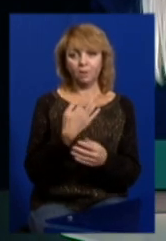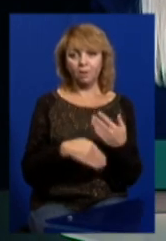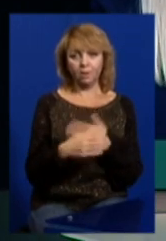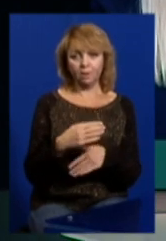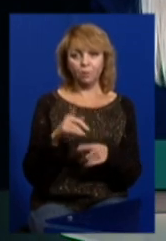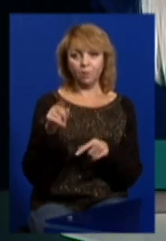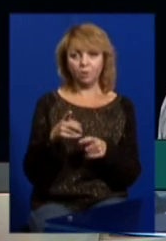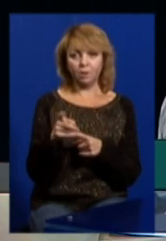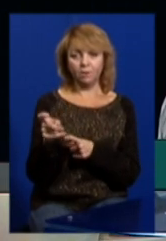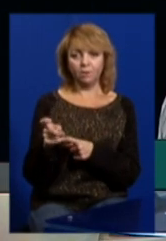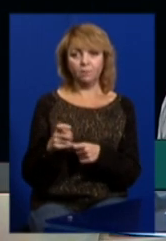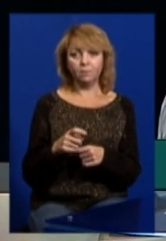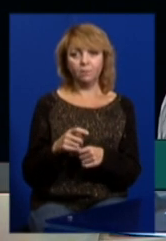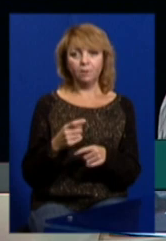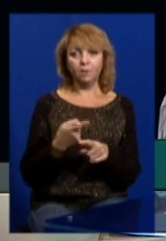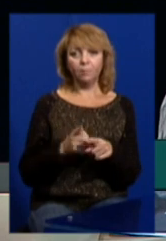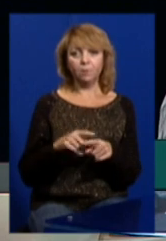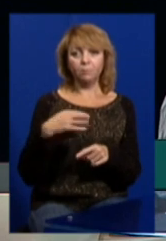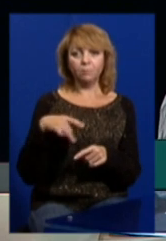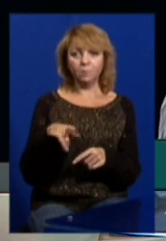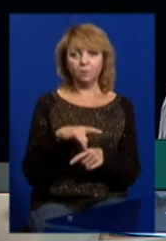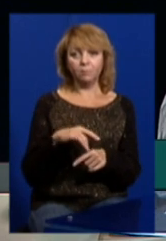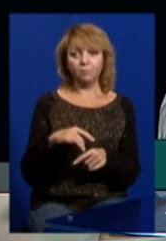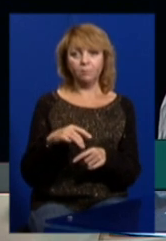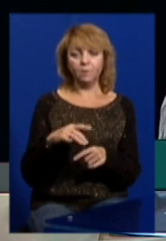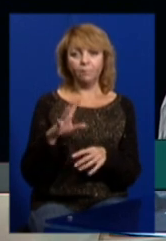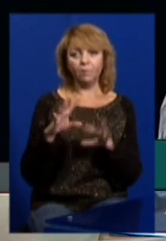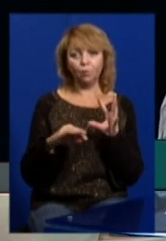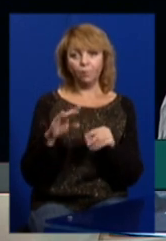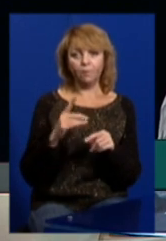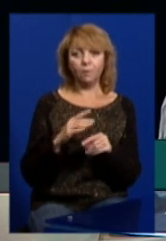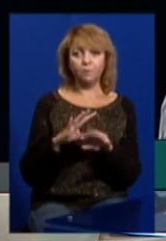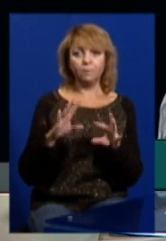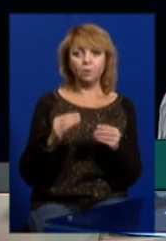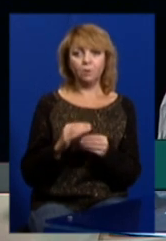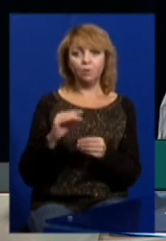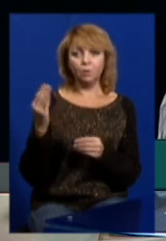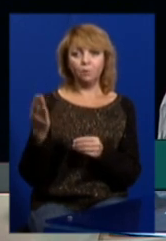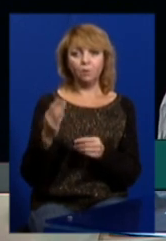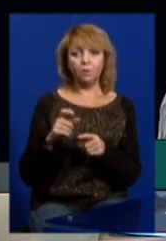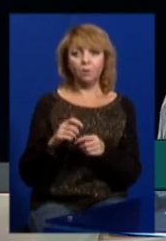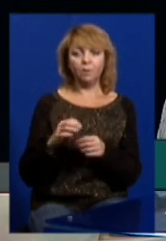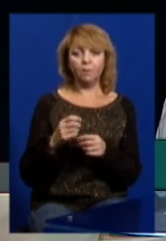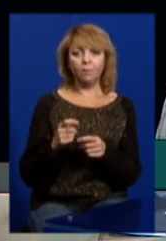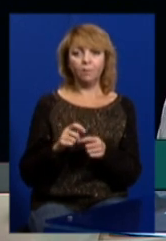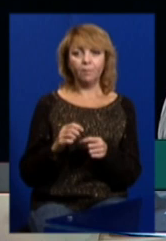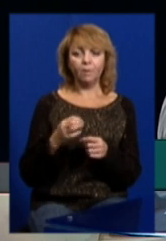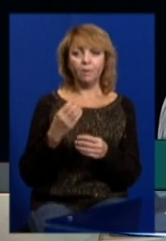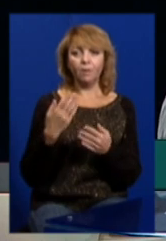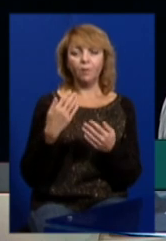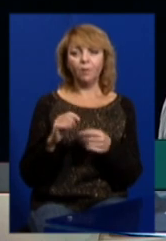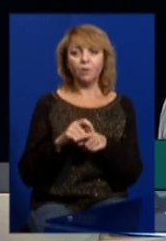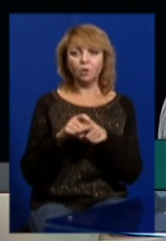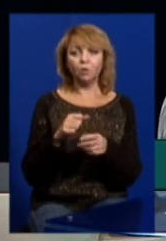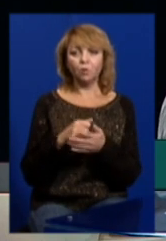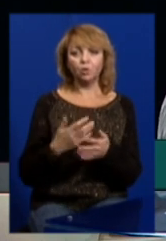також стріляв. Тому ми врахували це, що його ставлення до життя таке зневажливе,